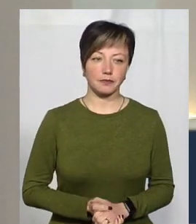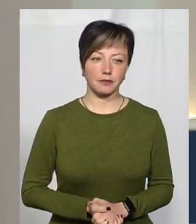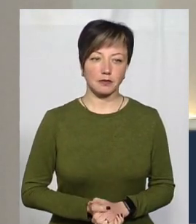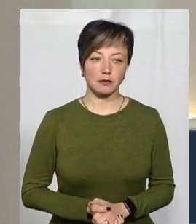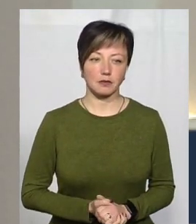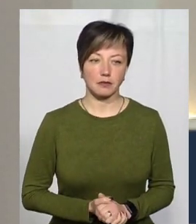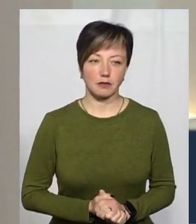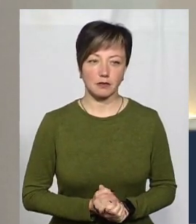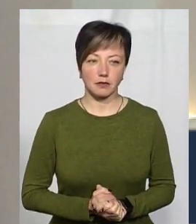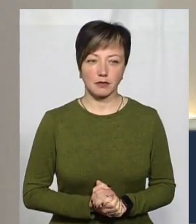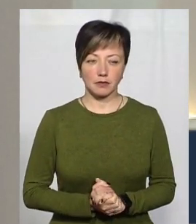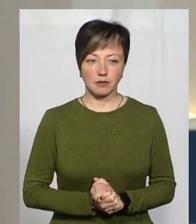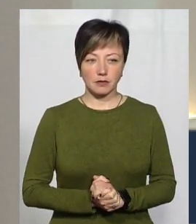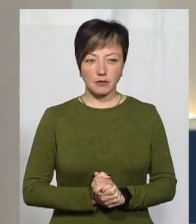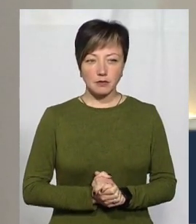екрані.